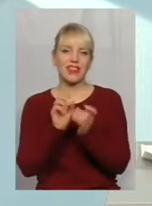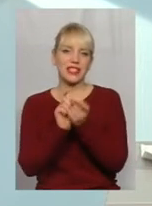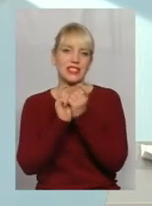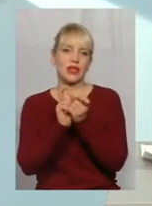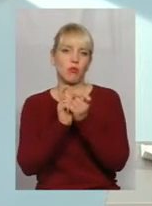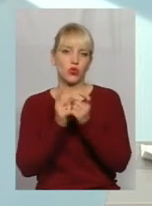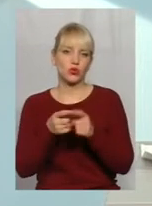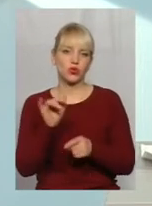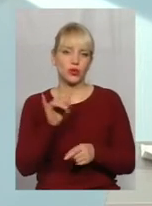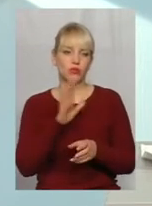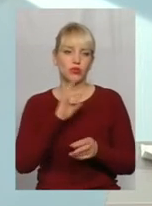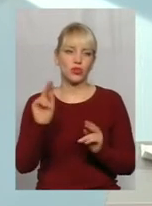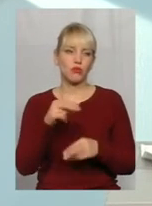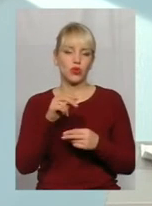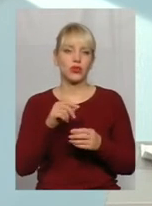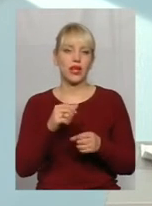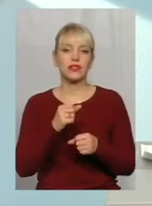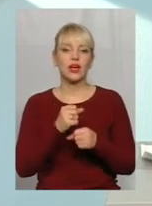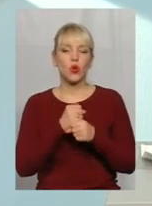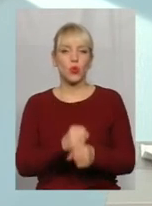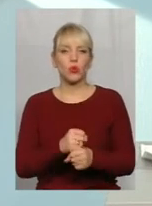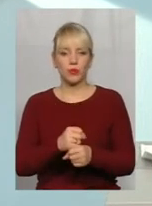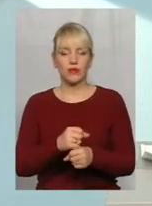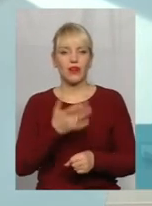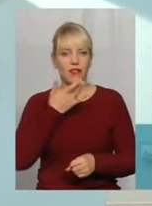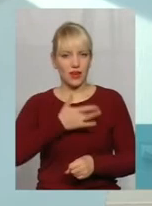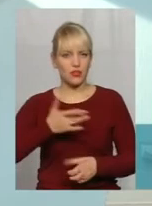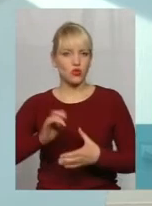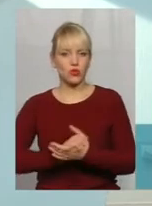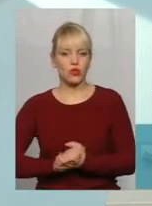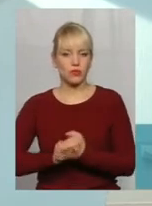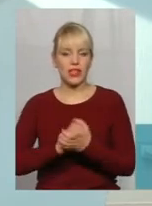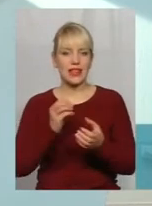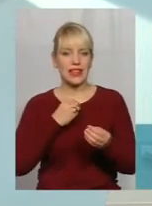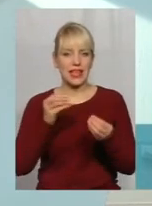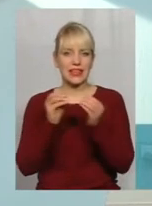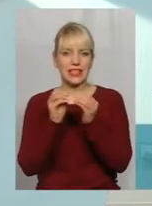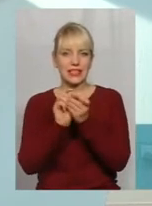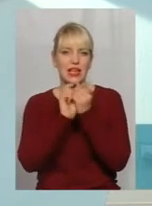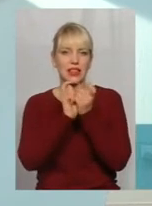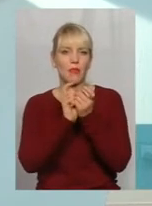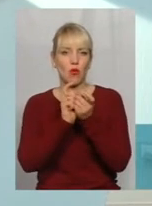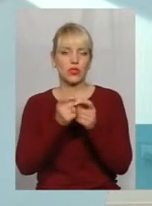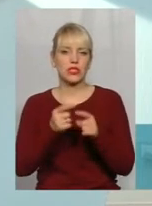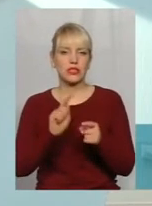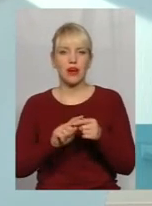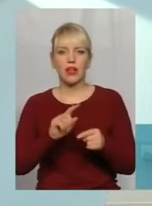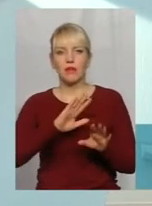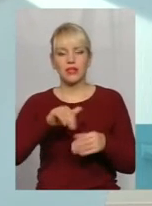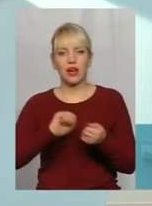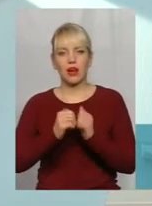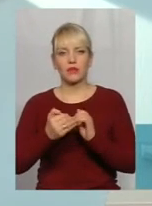чемпіонатів і кубків Радянського Союзу з десятиборства. Після Кам'янця навчався інститут імені Лєздовта в